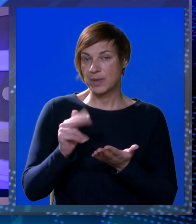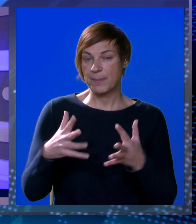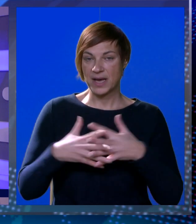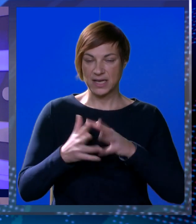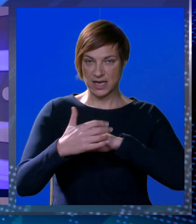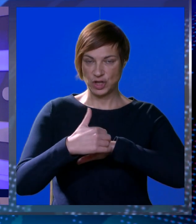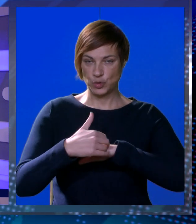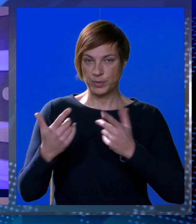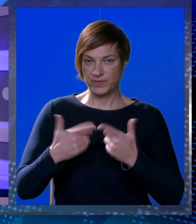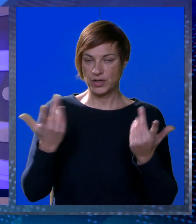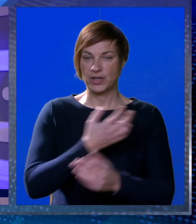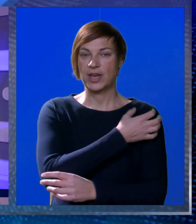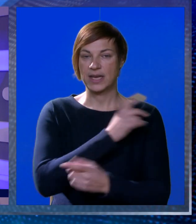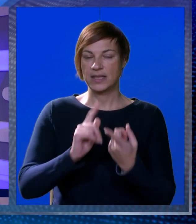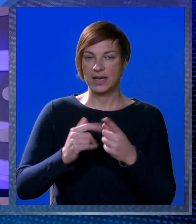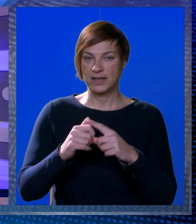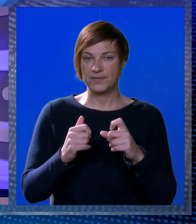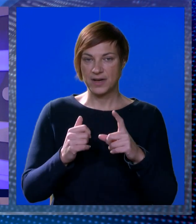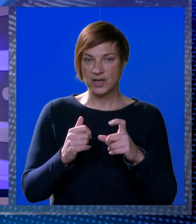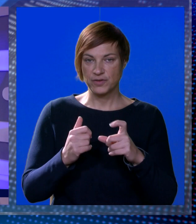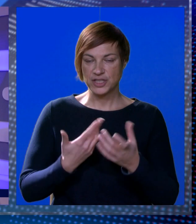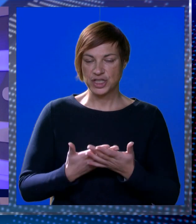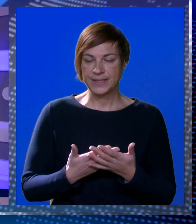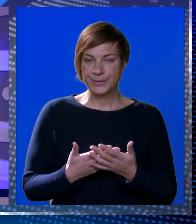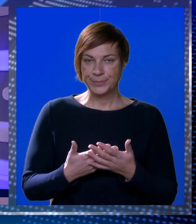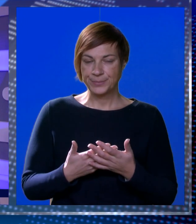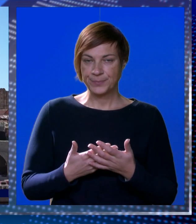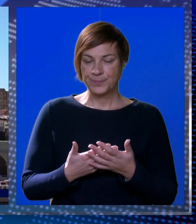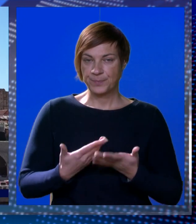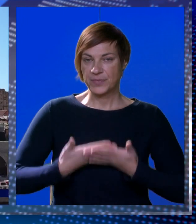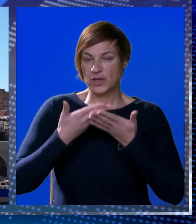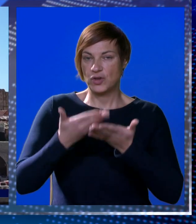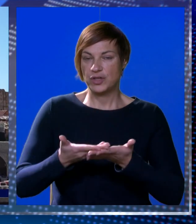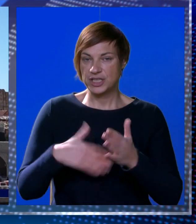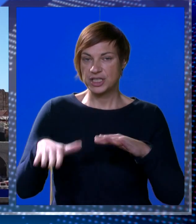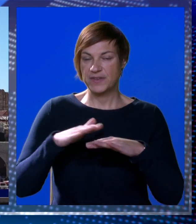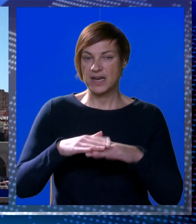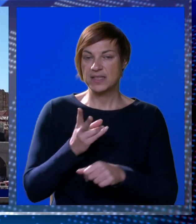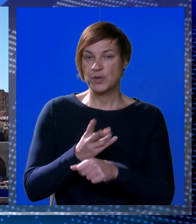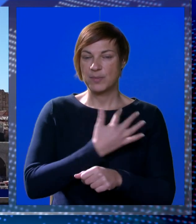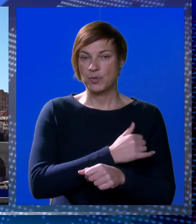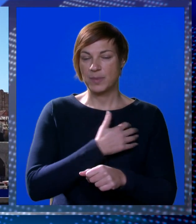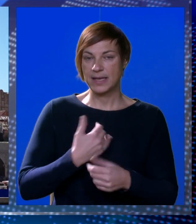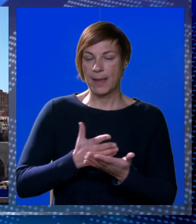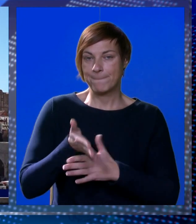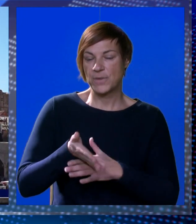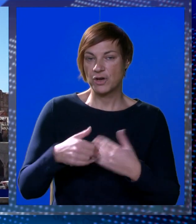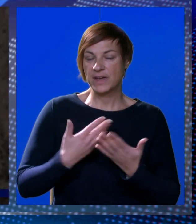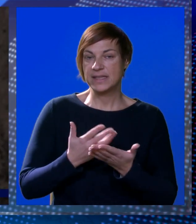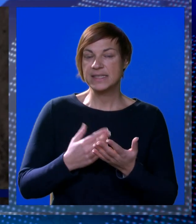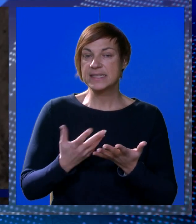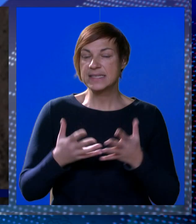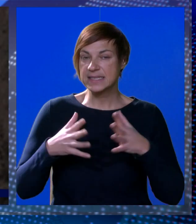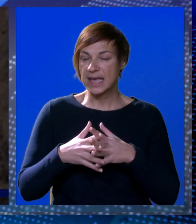raspolaganju ima grad Dubrovnik, otkrije gradonačelnik Mato Franković. Održevi urbani razvoj u Republici Hrvatskoj